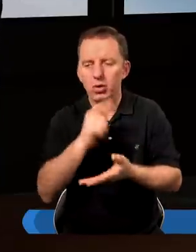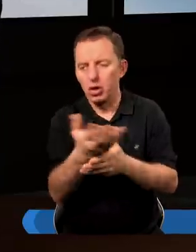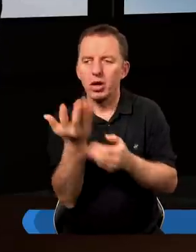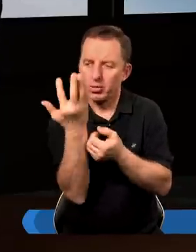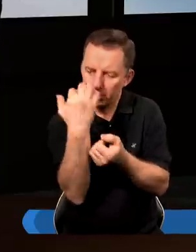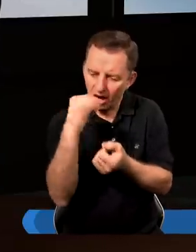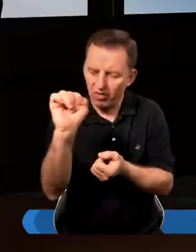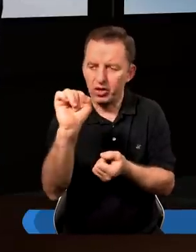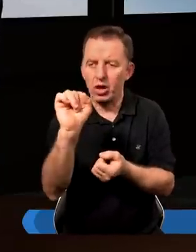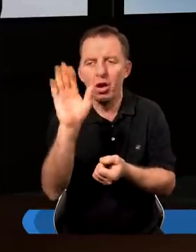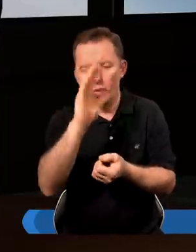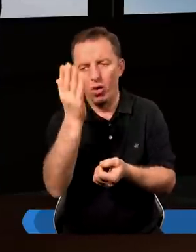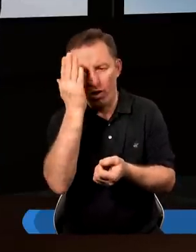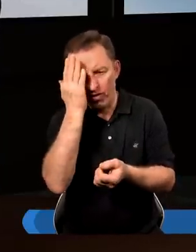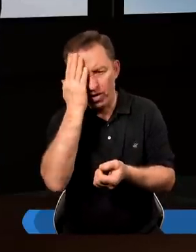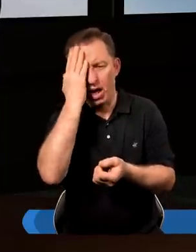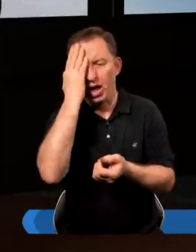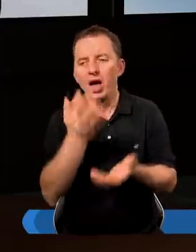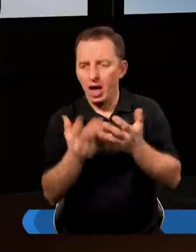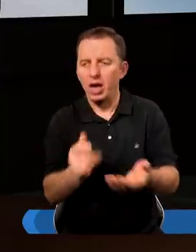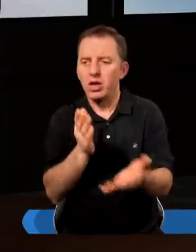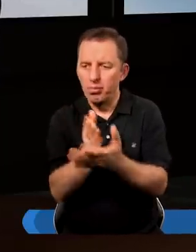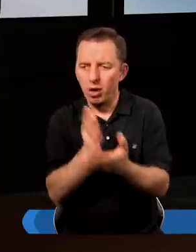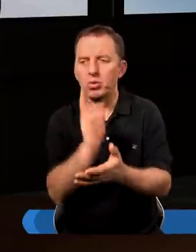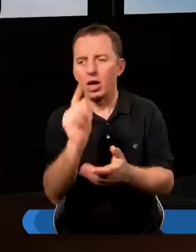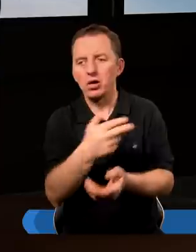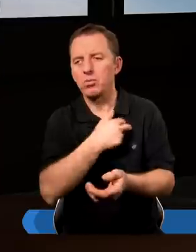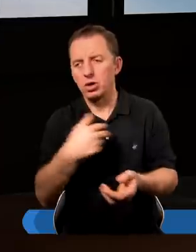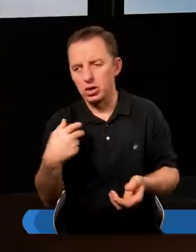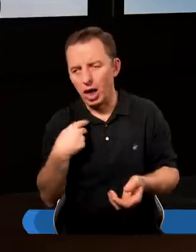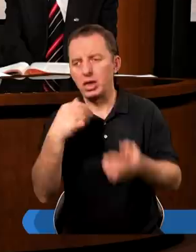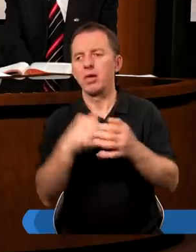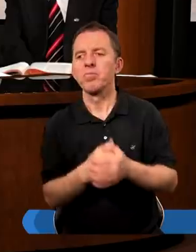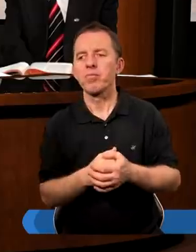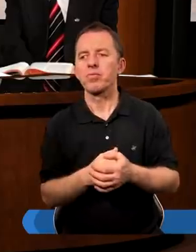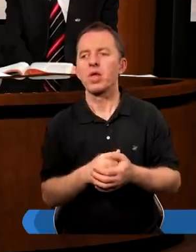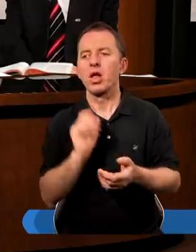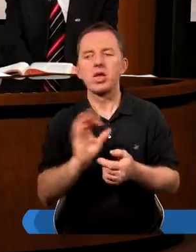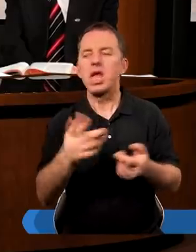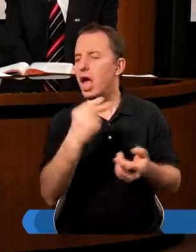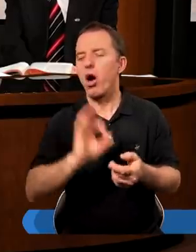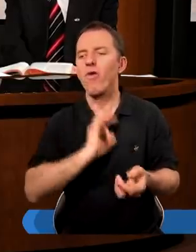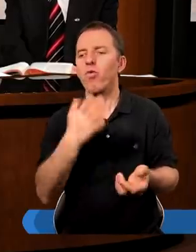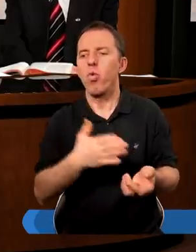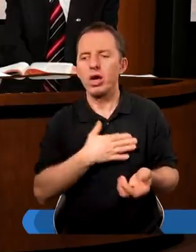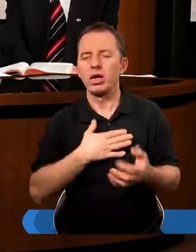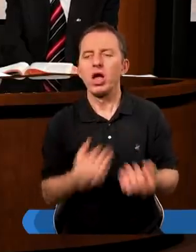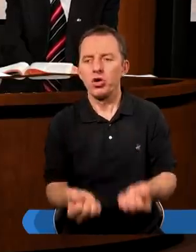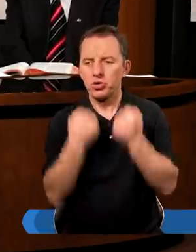przezwyciężyć. Na pewno Bóg jest chętny pomóc każdemu z nas. Trudno o własnych siłach